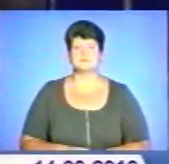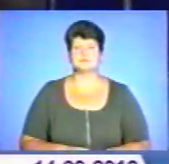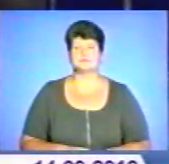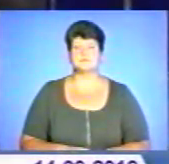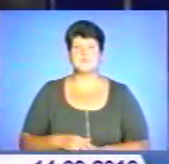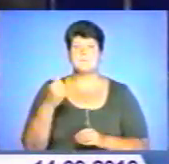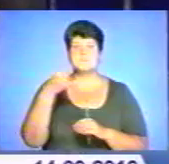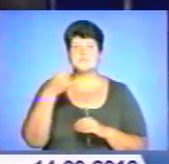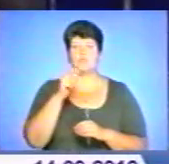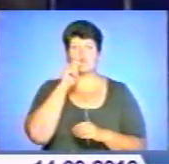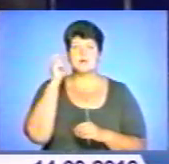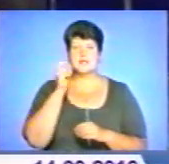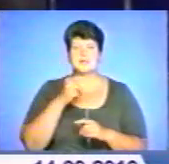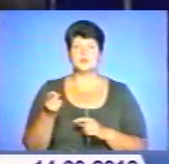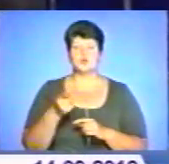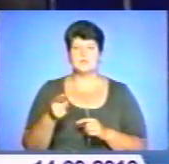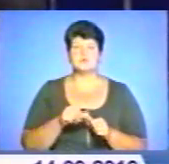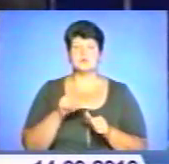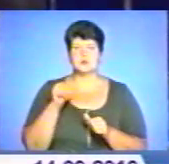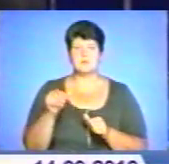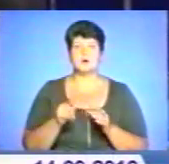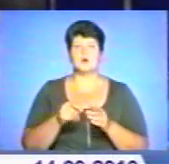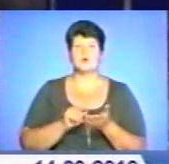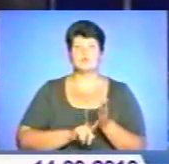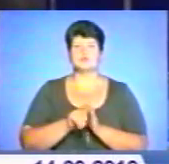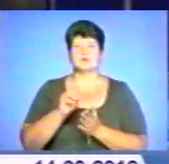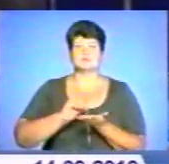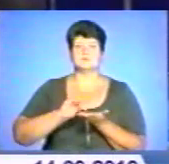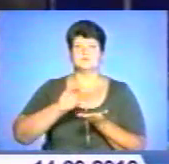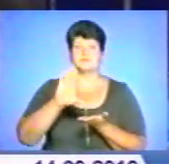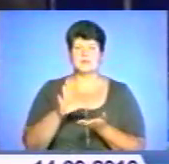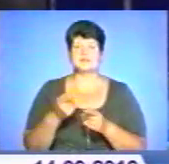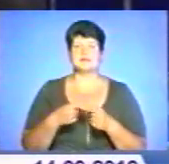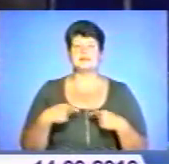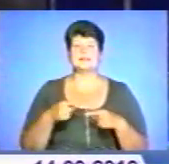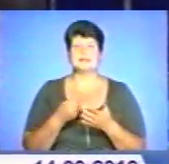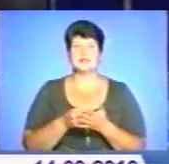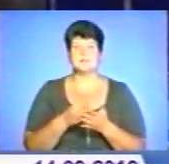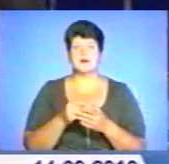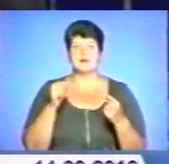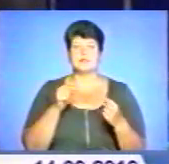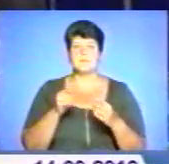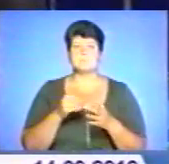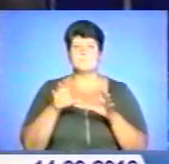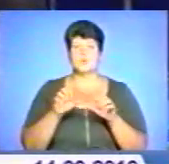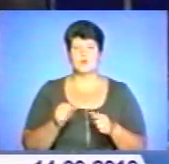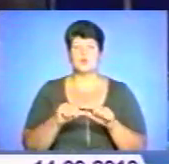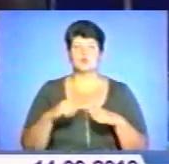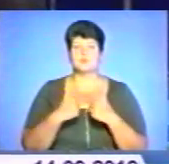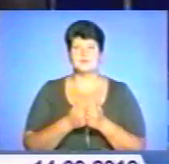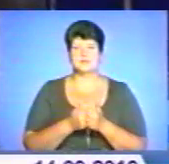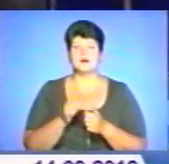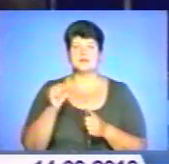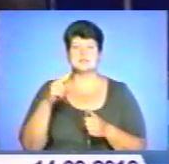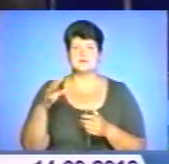Бензин в Україні і на Тернопільщині, зокрема, почав дорожчати. За даними Антимонопольного комітету, великі мережі АЗС підвищили роздрівні ціни на